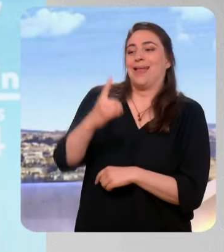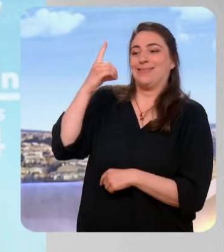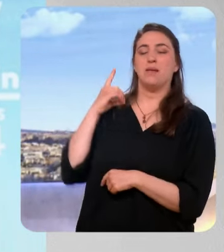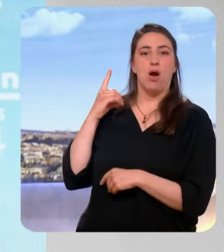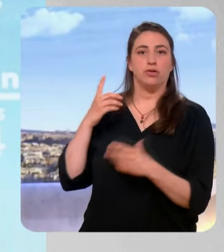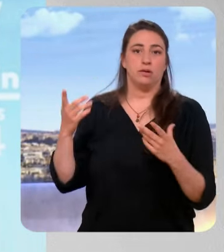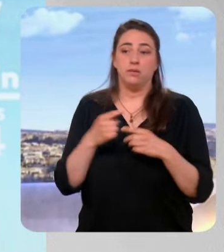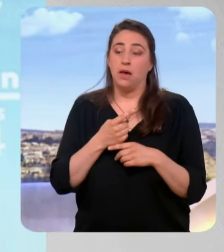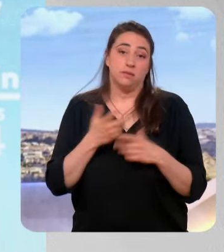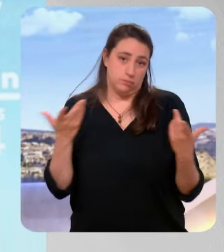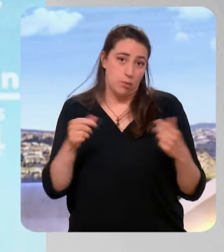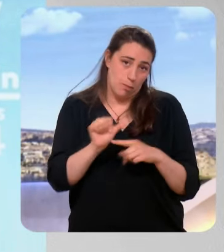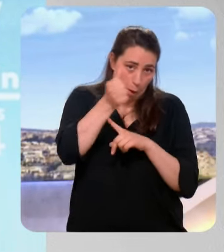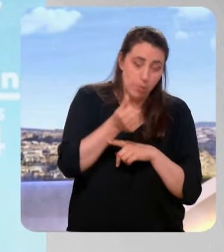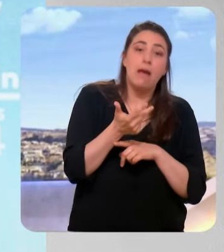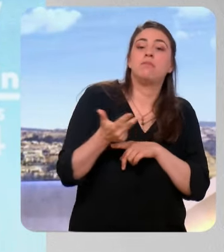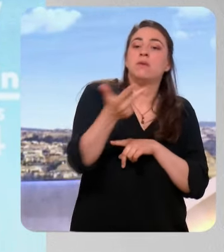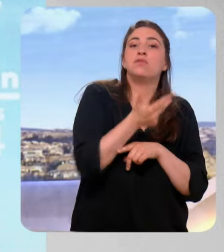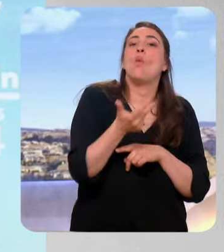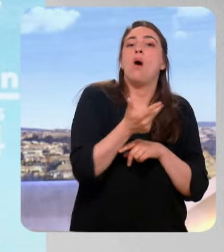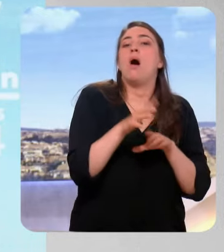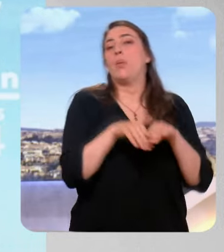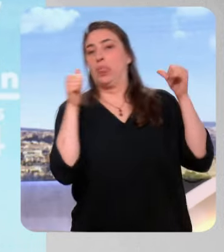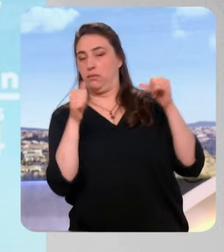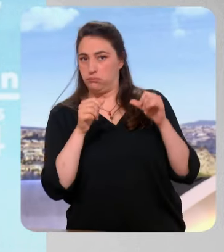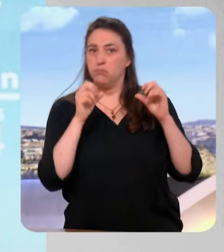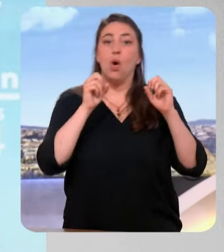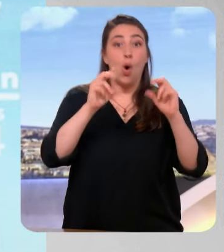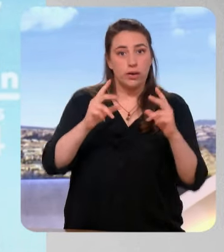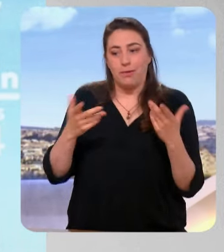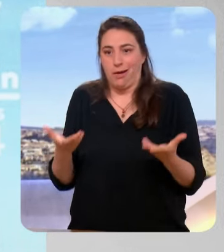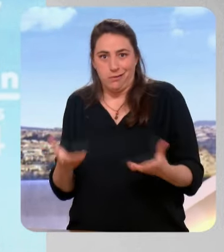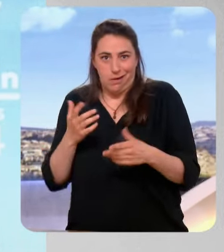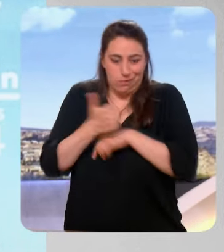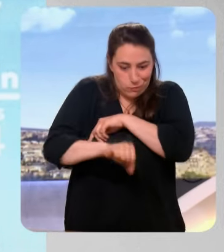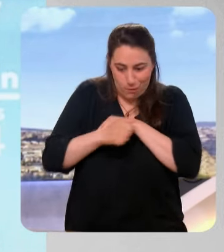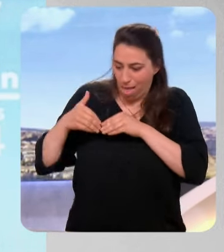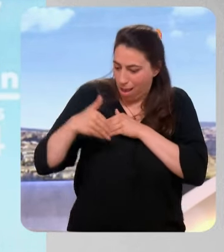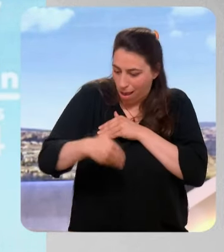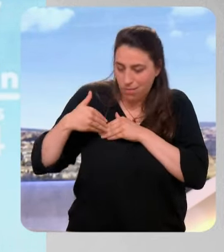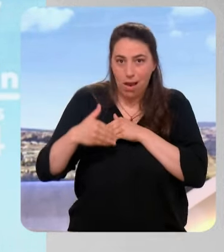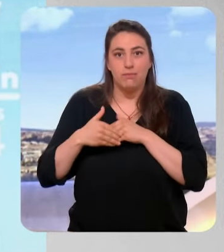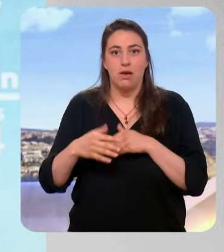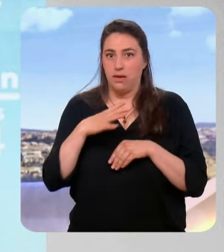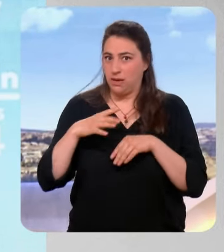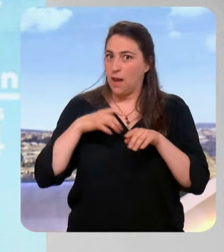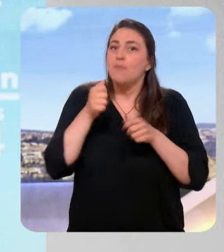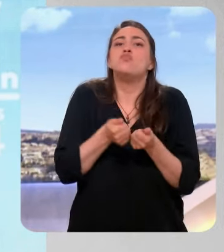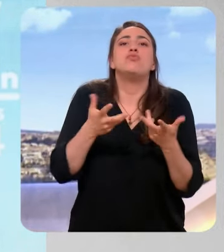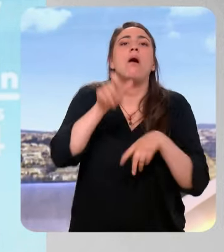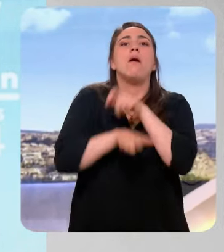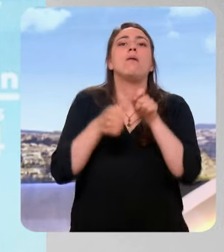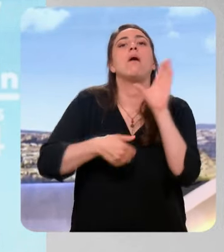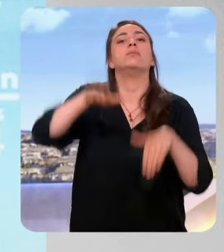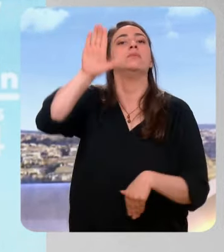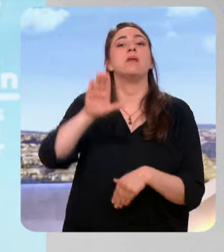de désistement, c'est sûr, mais il est vrai aussi qu'avec quelques révélations cette semaine sur le passé sulfureux d'un certain nombre de candidats, qui ne sont pas des candidats